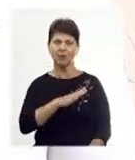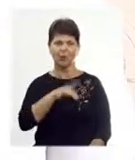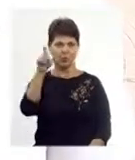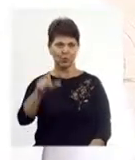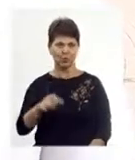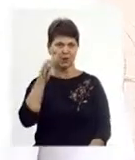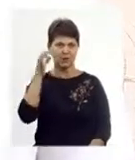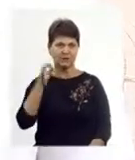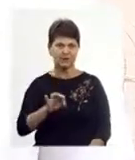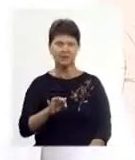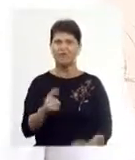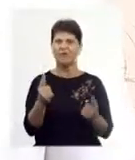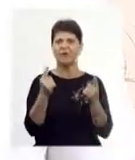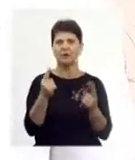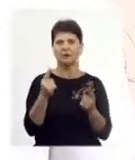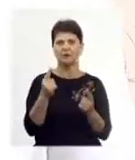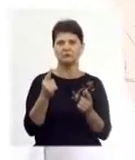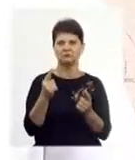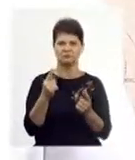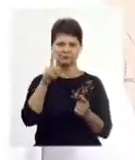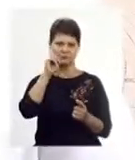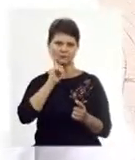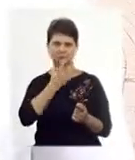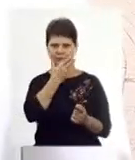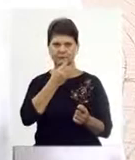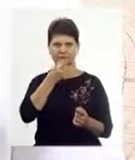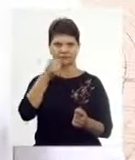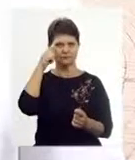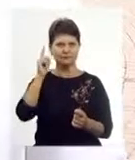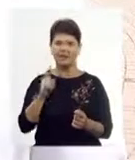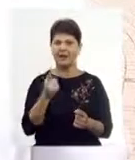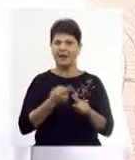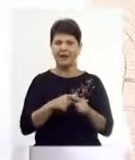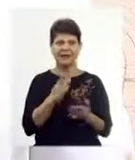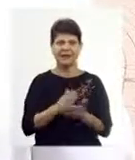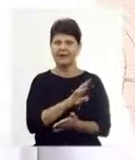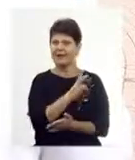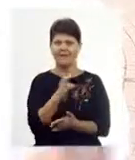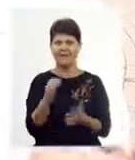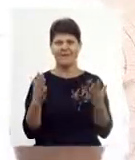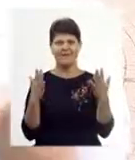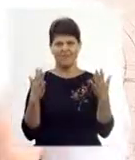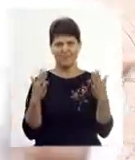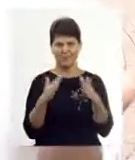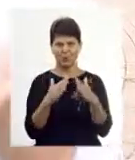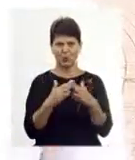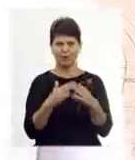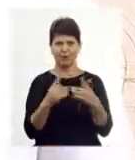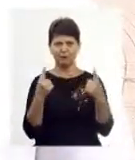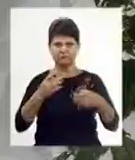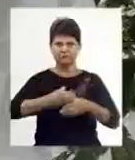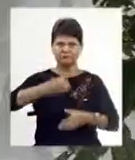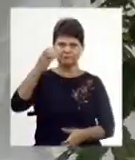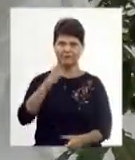смаком величезним. І хоча цей будинок не є таким монументальним твором, як вежа